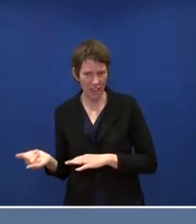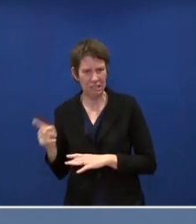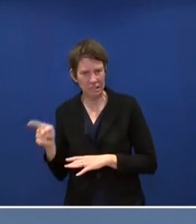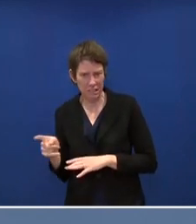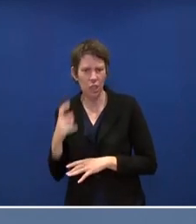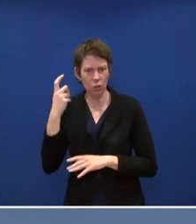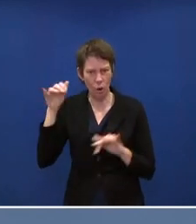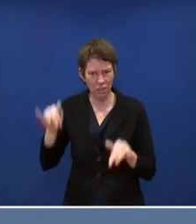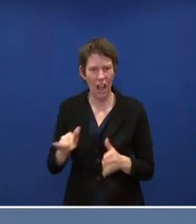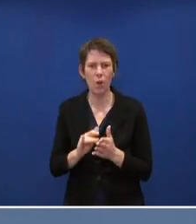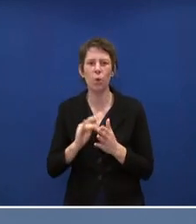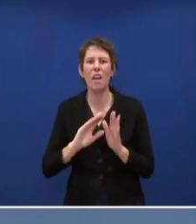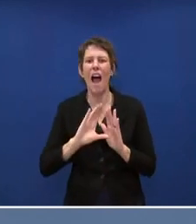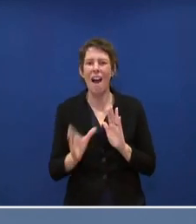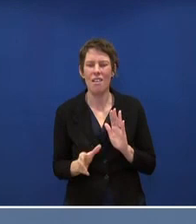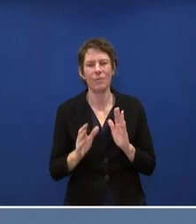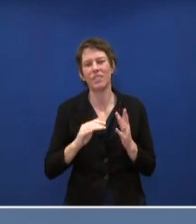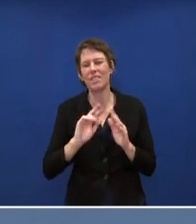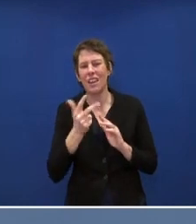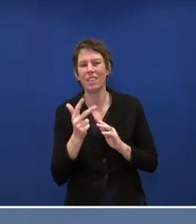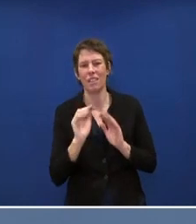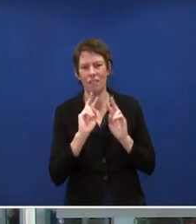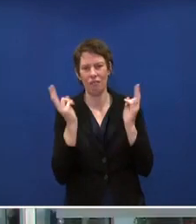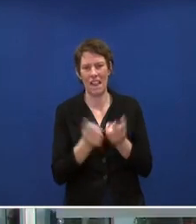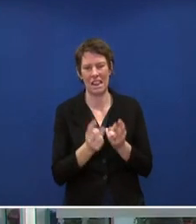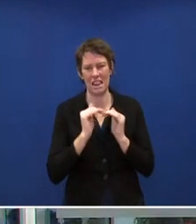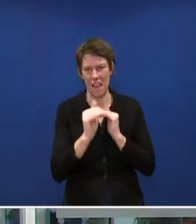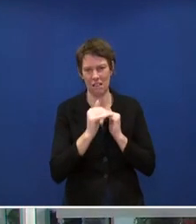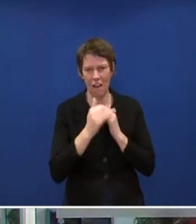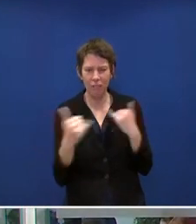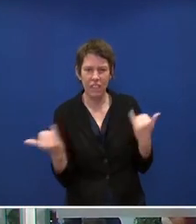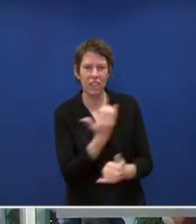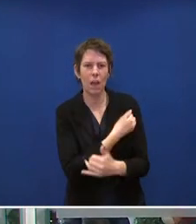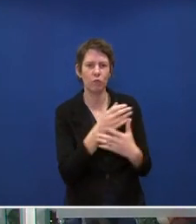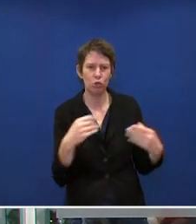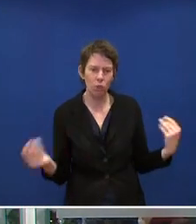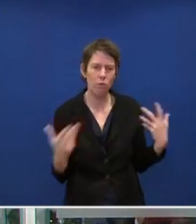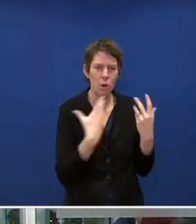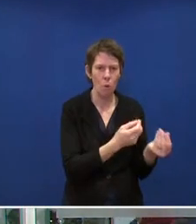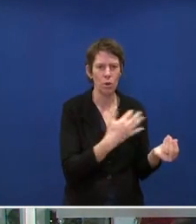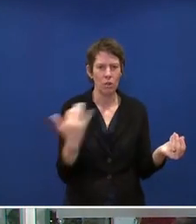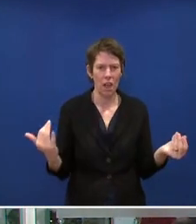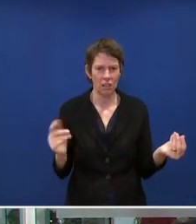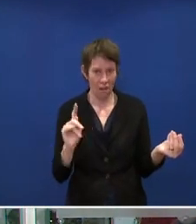bereitgestellt werden sollten. Hat es seitdem Gespräche mit Gavi gegeben? Das müsste ich nachreichen. Okay.